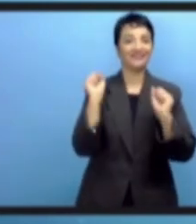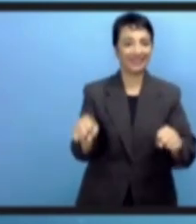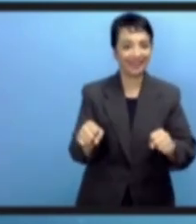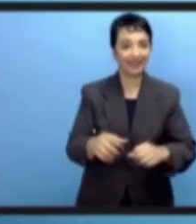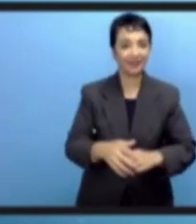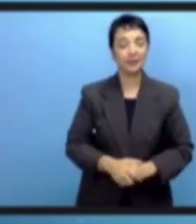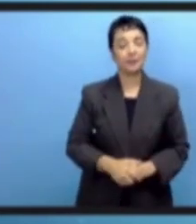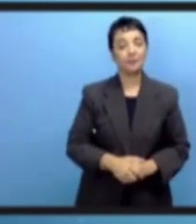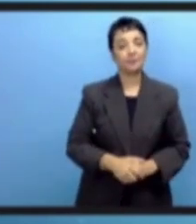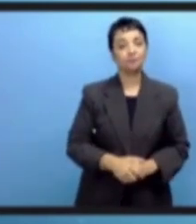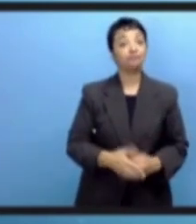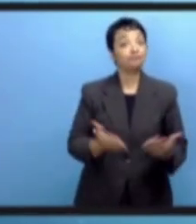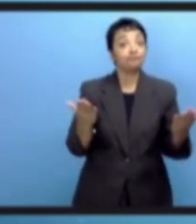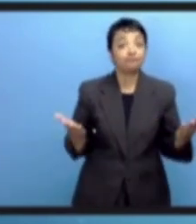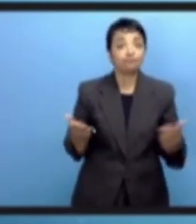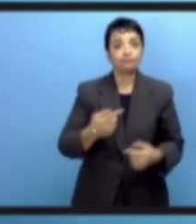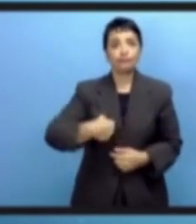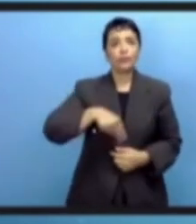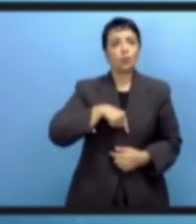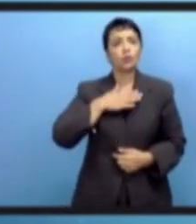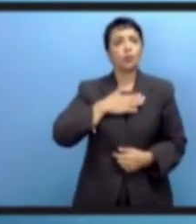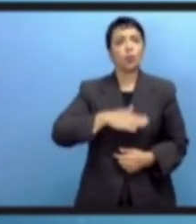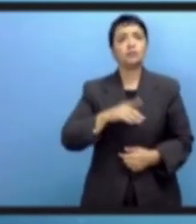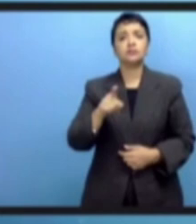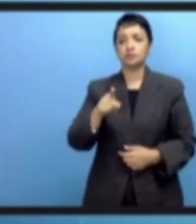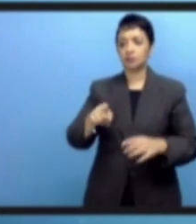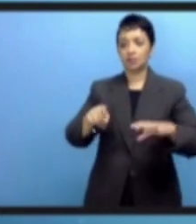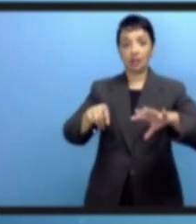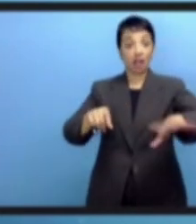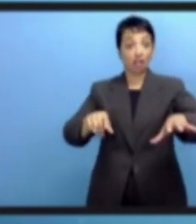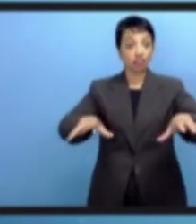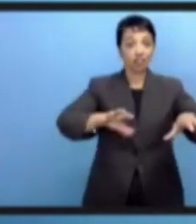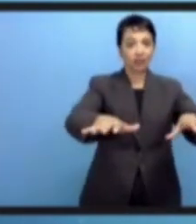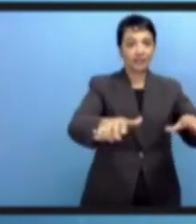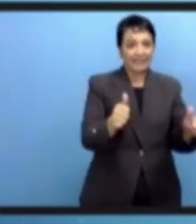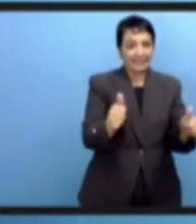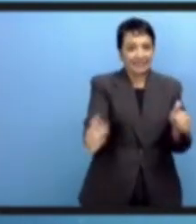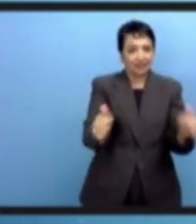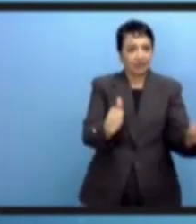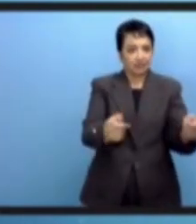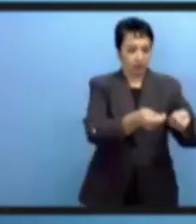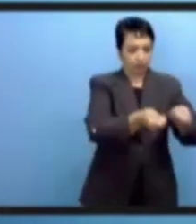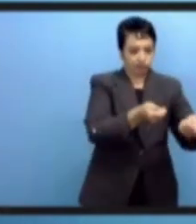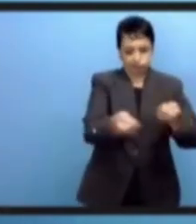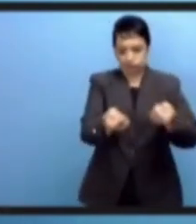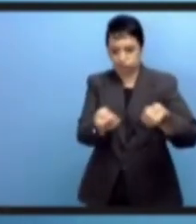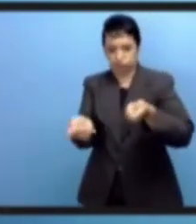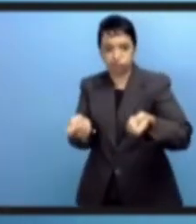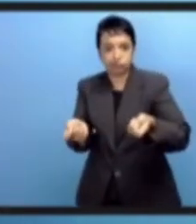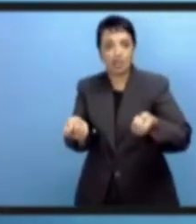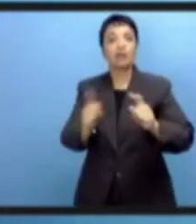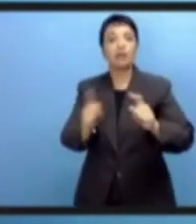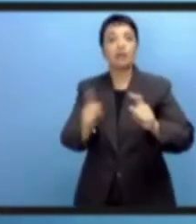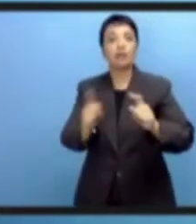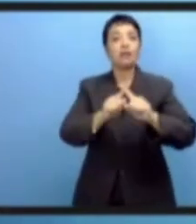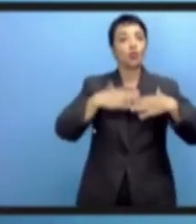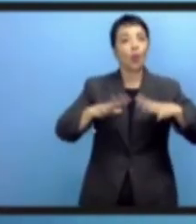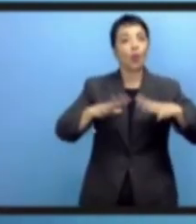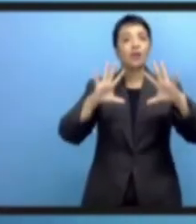и компании должны выполнять регуляторные принципы,